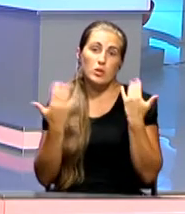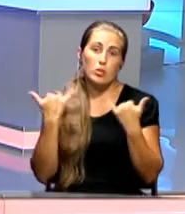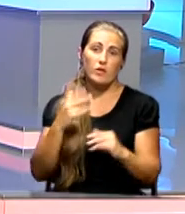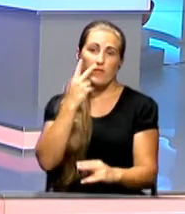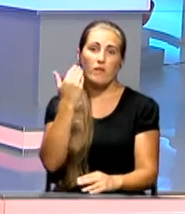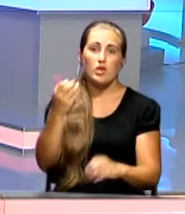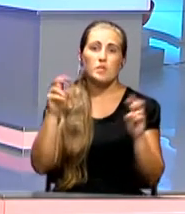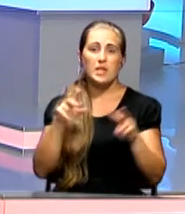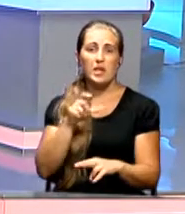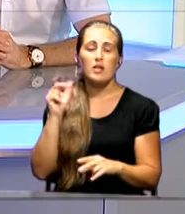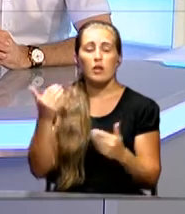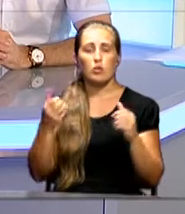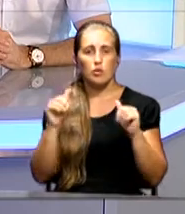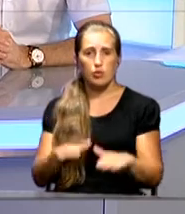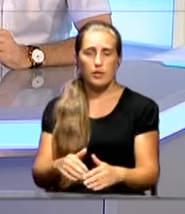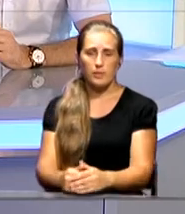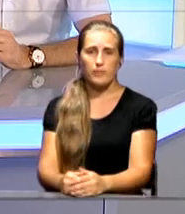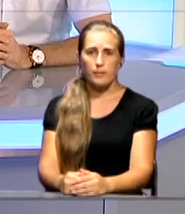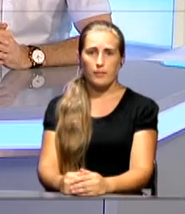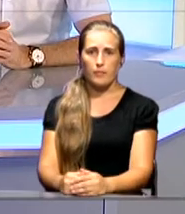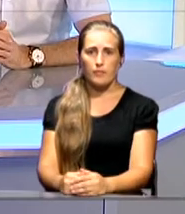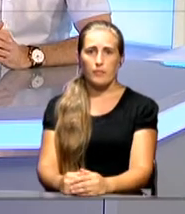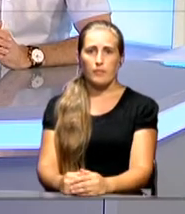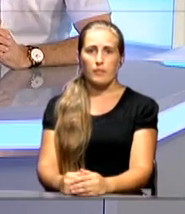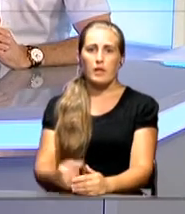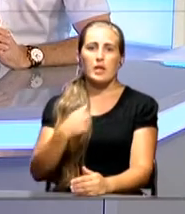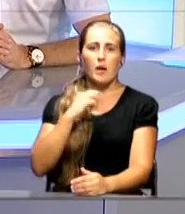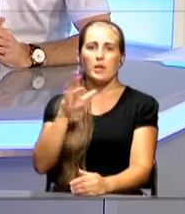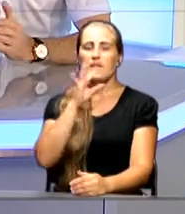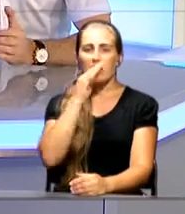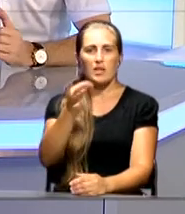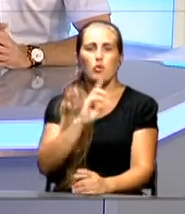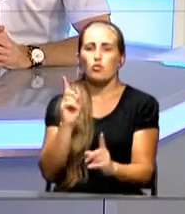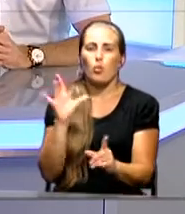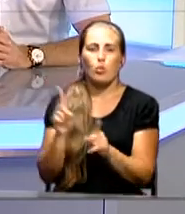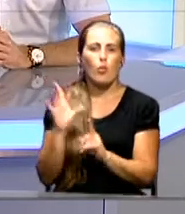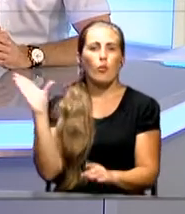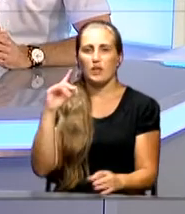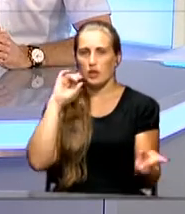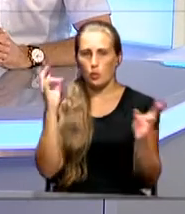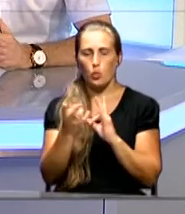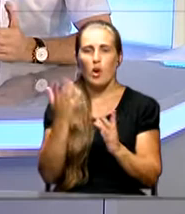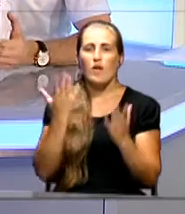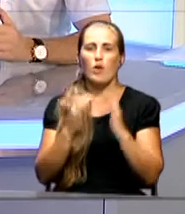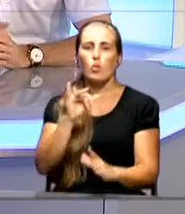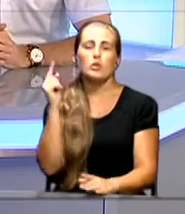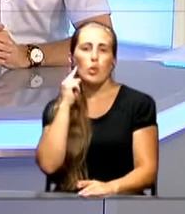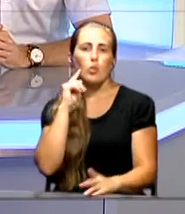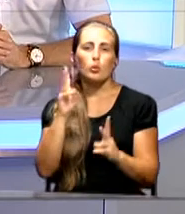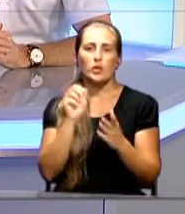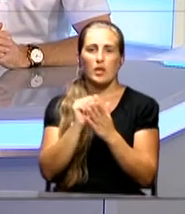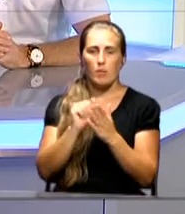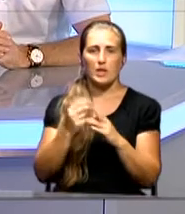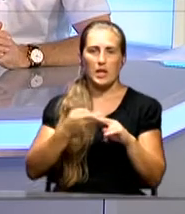видение у ваших специалистов, как ее решать? Я бы не сказал, что она прямо у всех на слуху. Наверное, на слуху у тех, кто занимается